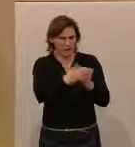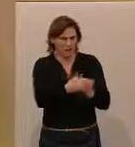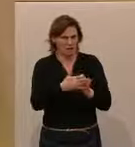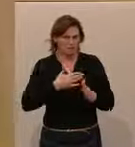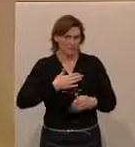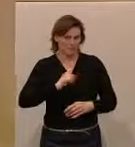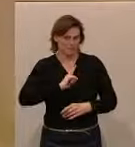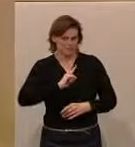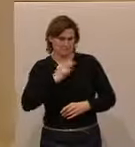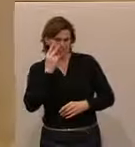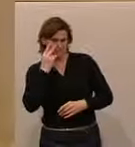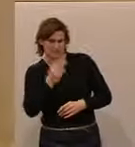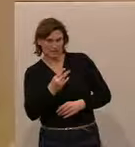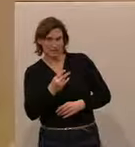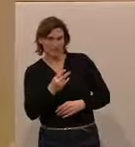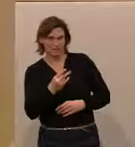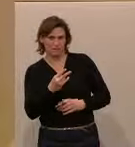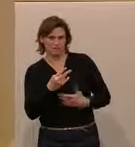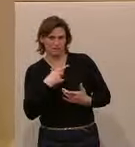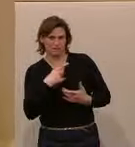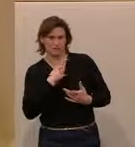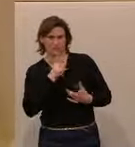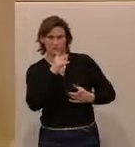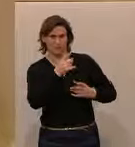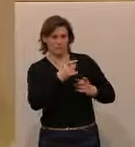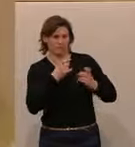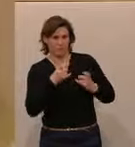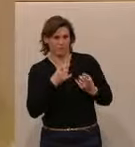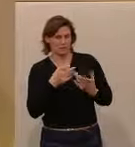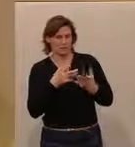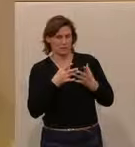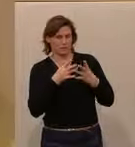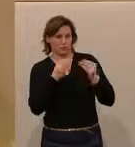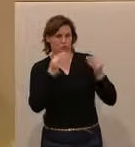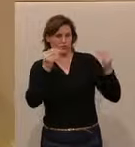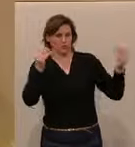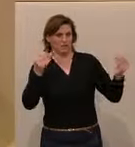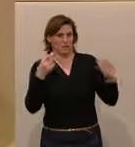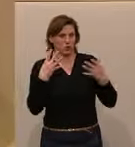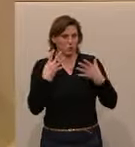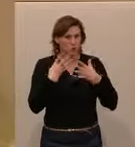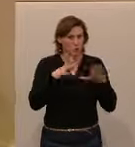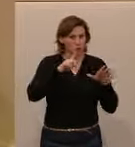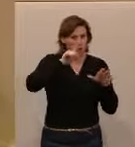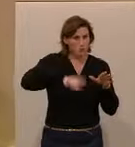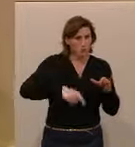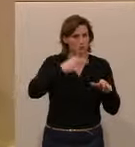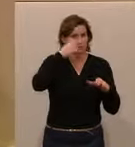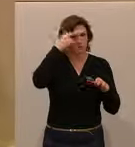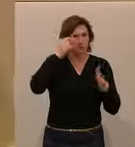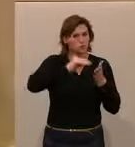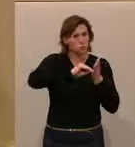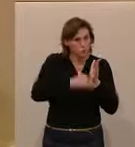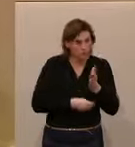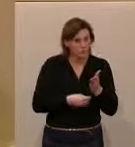subjektiven Sicht ist es ein Schießen mit Kanonen auf Spatzen. 900.000 Menschen haben unterschrieben und Respekt